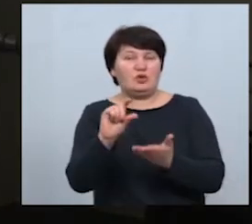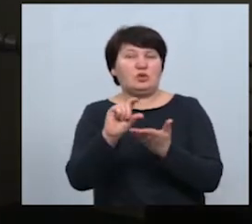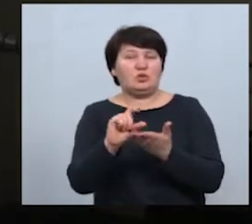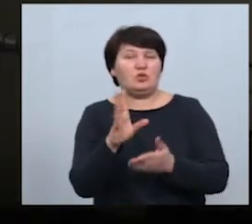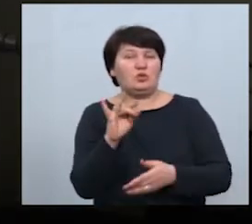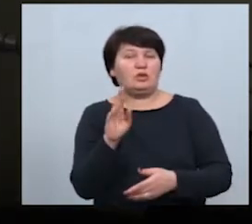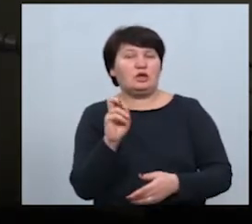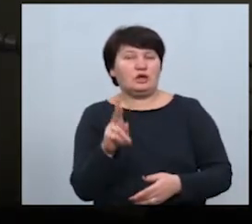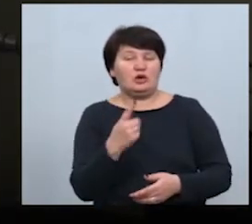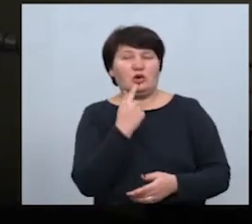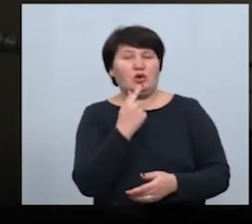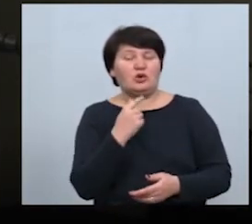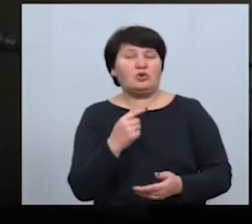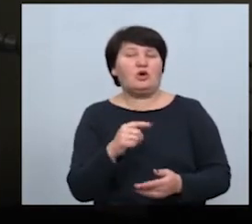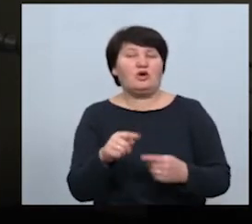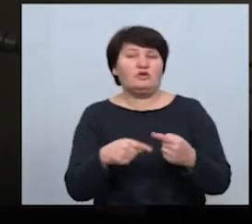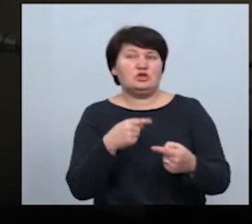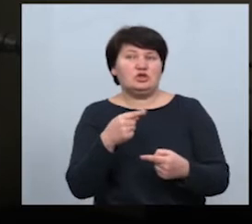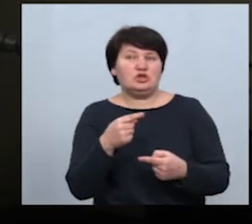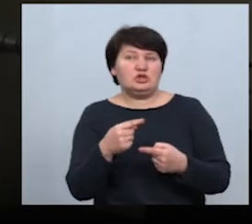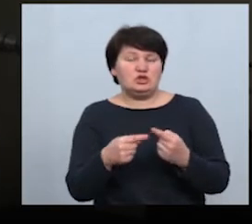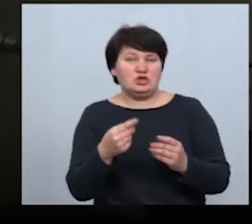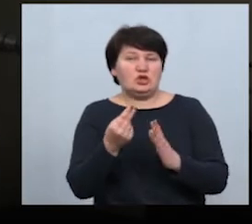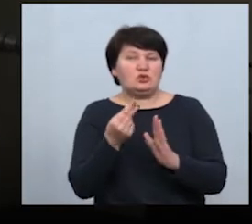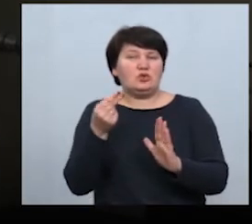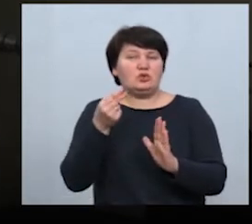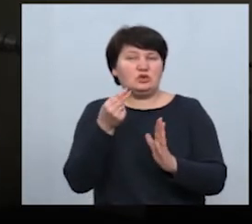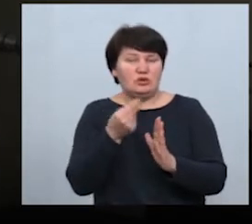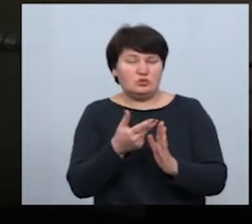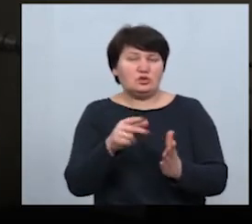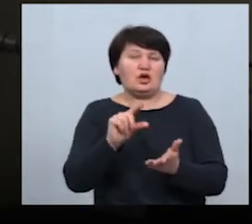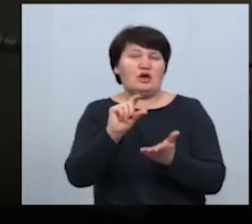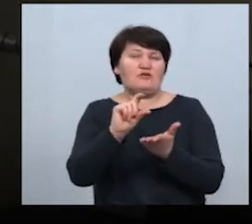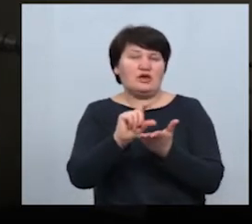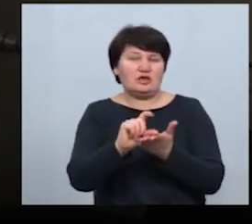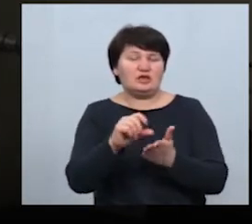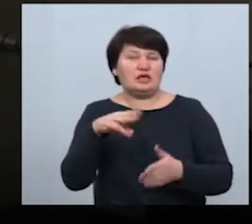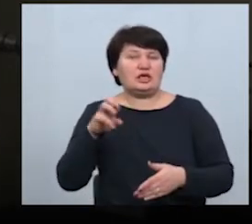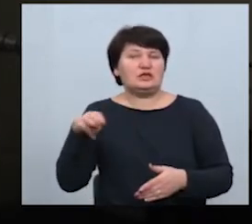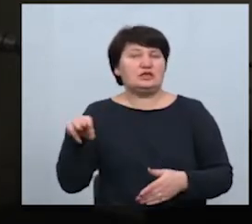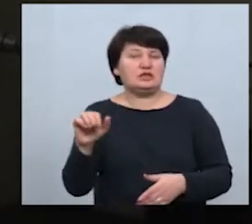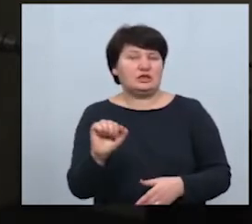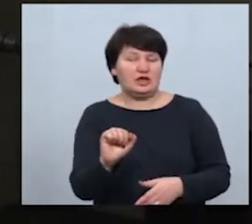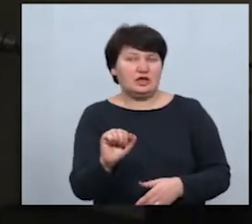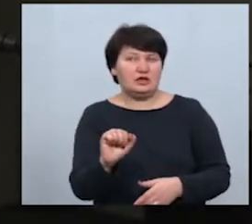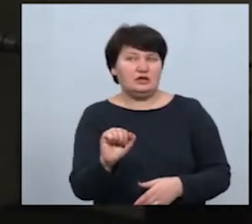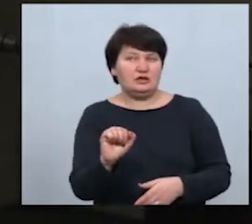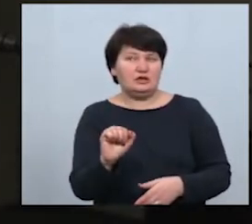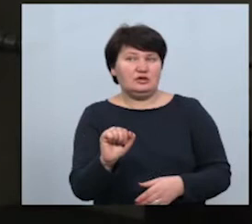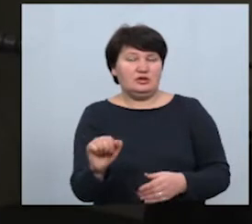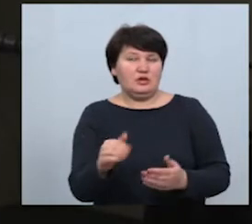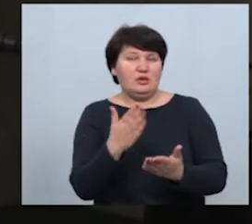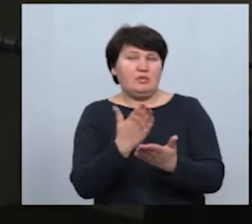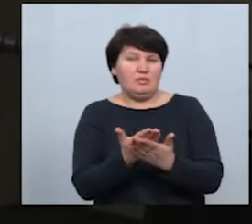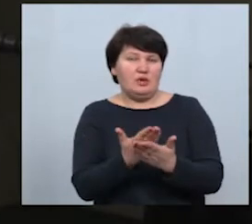крові, через головочку ми запускаємо у ячейку теста, майже повну,